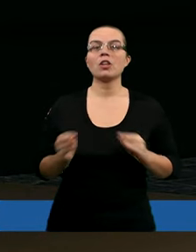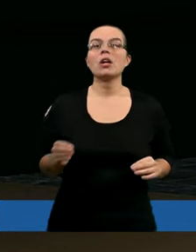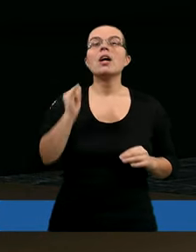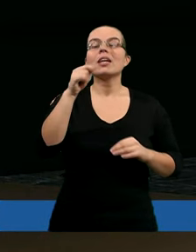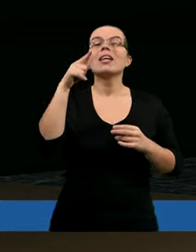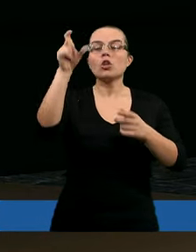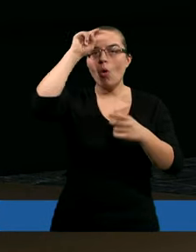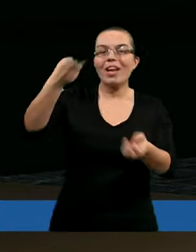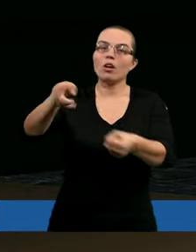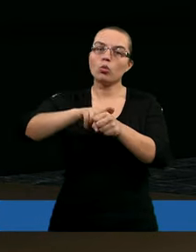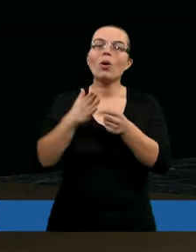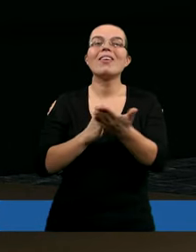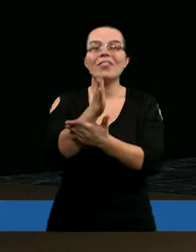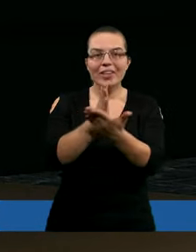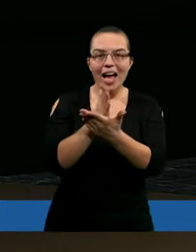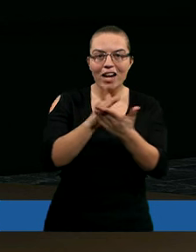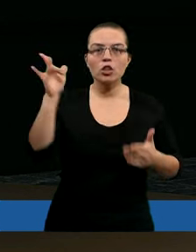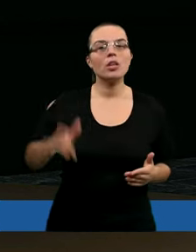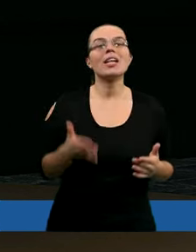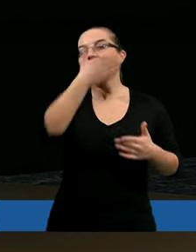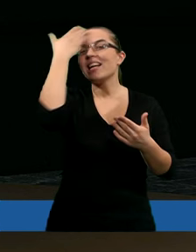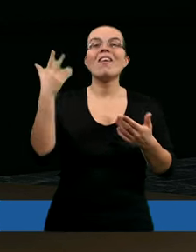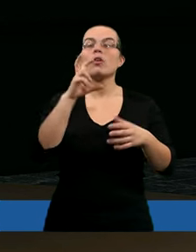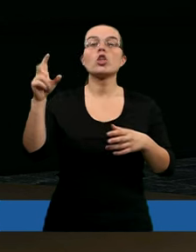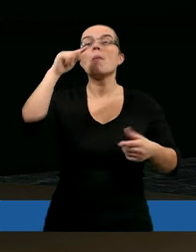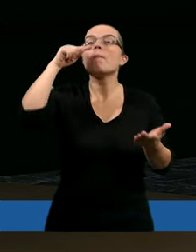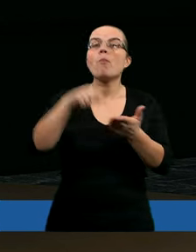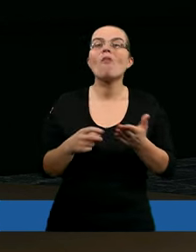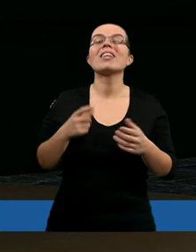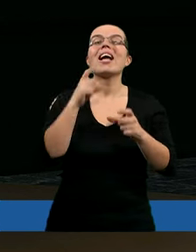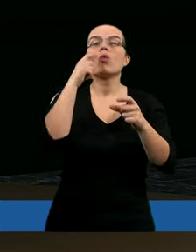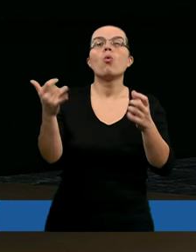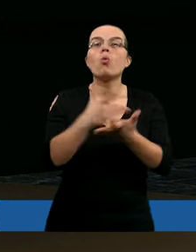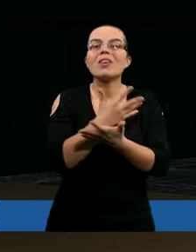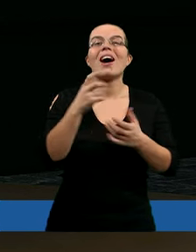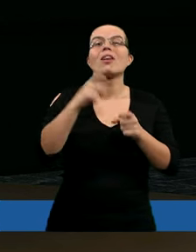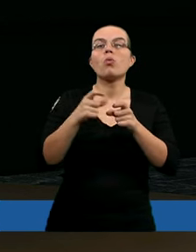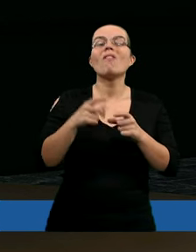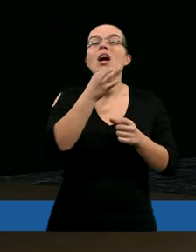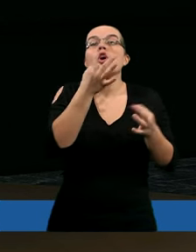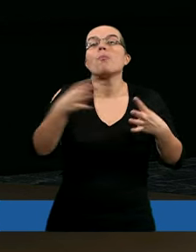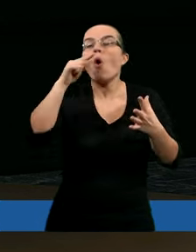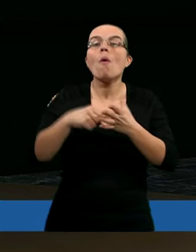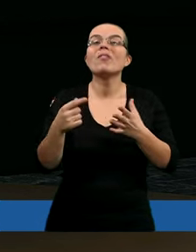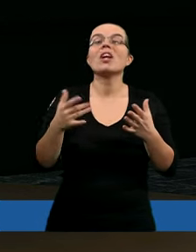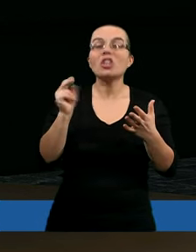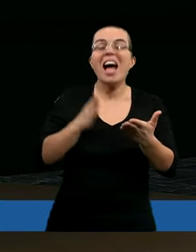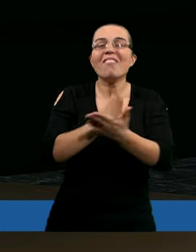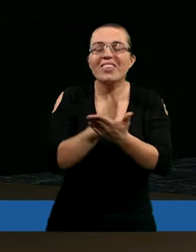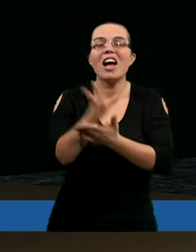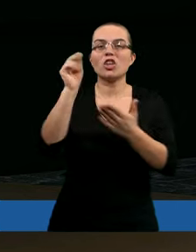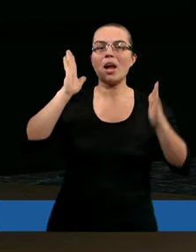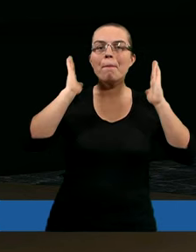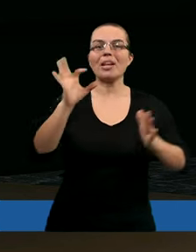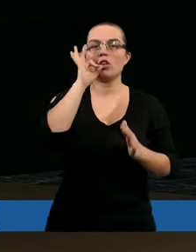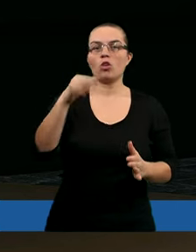wierzy, nie wiem, czy w ogóle powinien używać słowa nadzieja, czy nie powinien od razu mówić, ja wierzę, że będzie